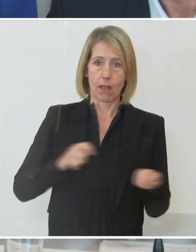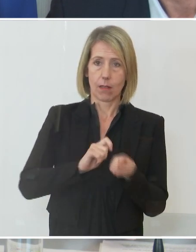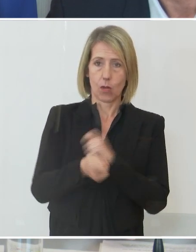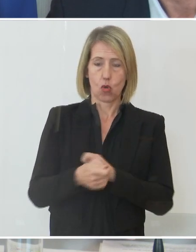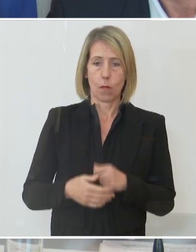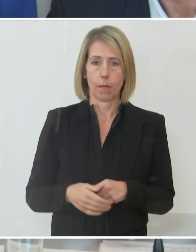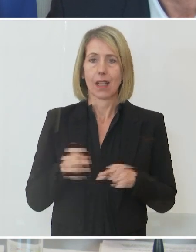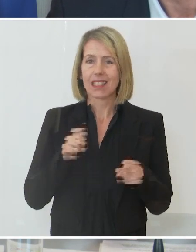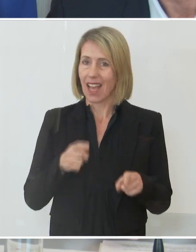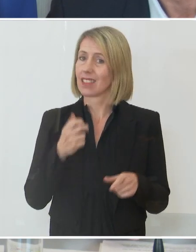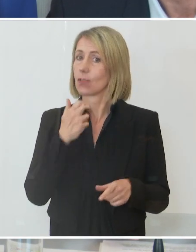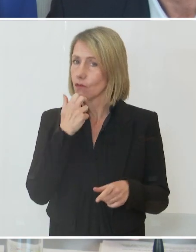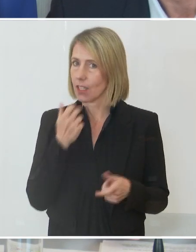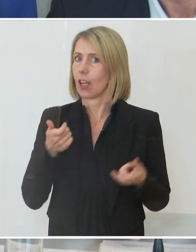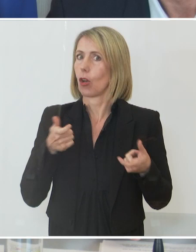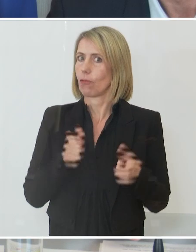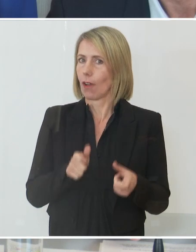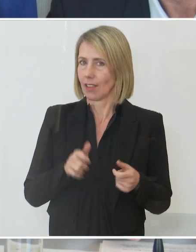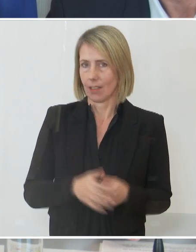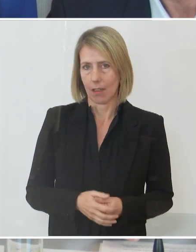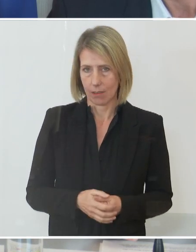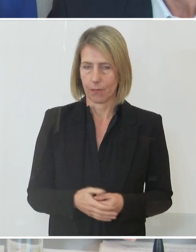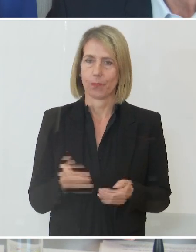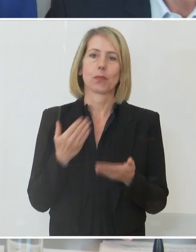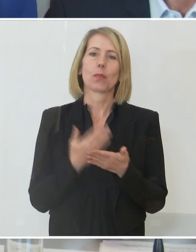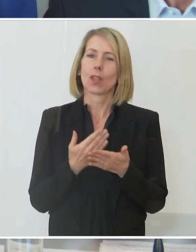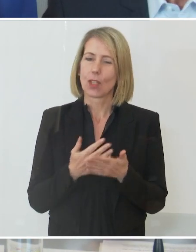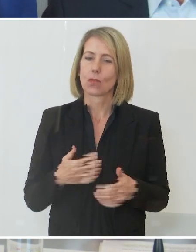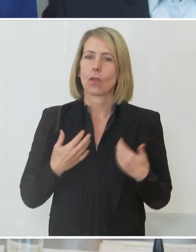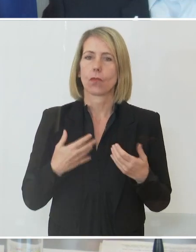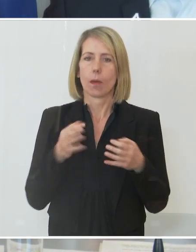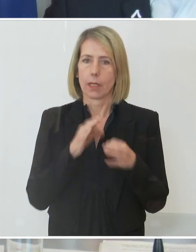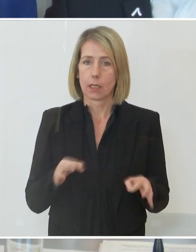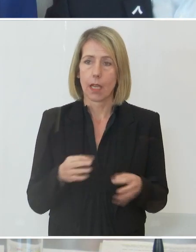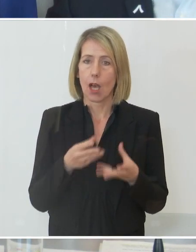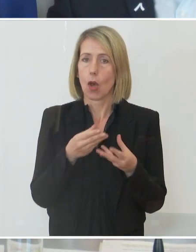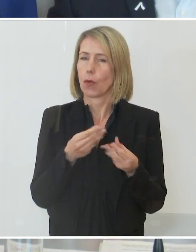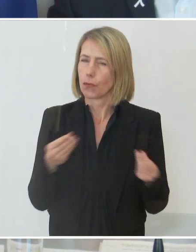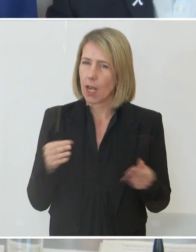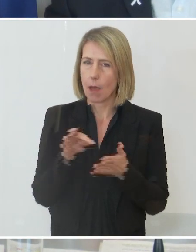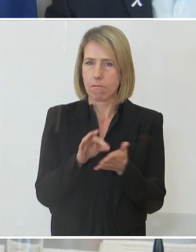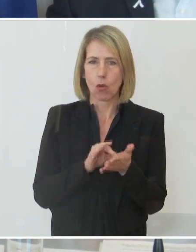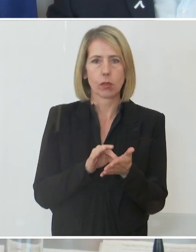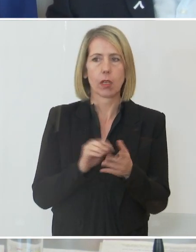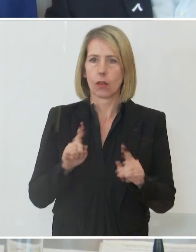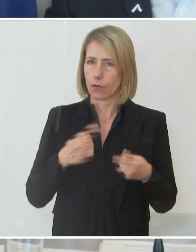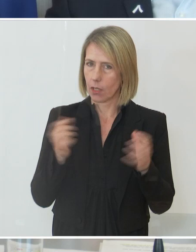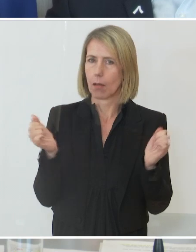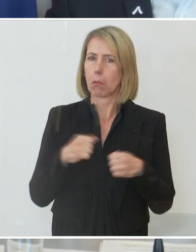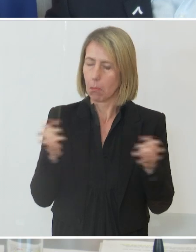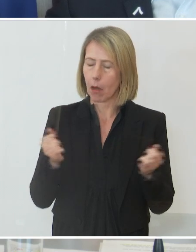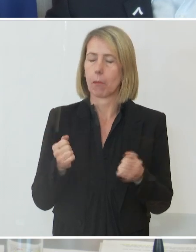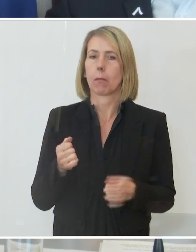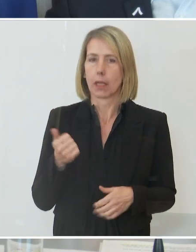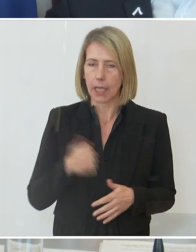ich verhindern. Von daher freue ich mich sehr, dass wir uns in den allermeisten Punkten einigen konnten. Für Wien sehe ich